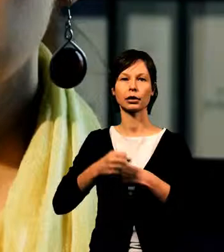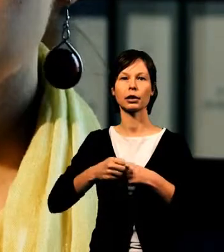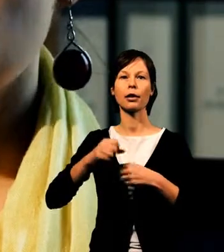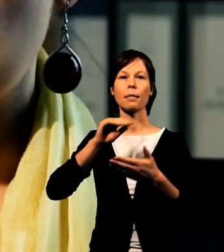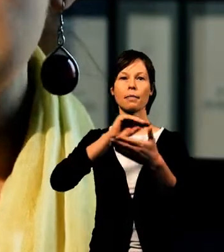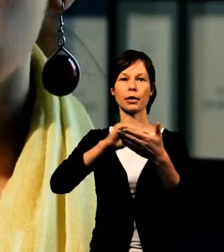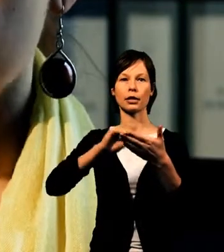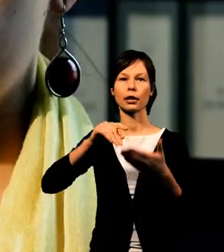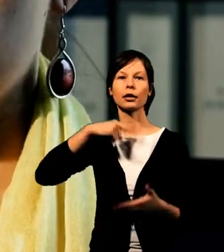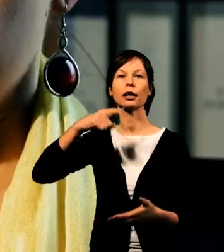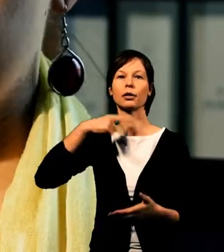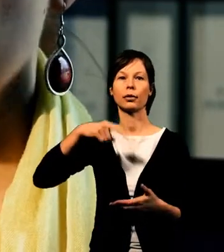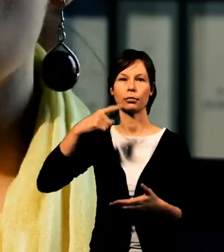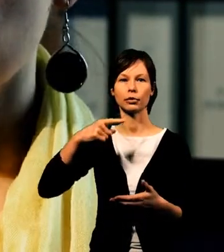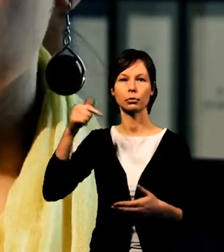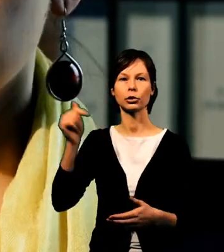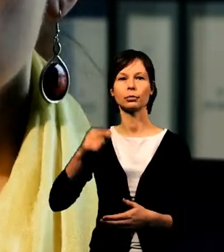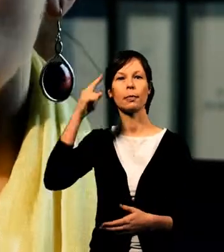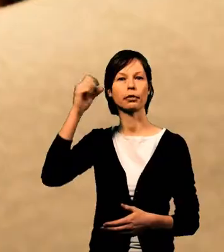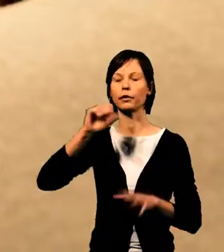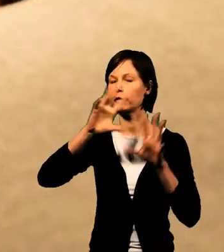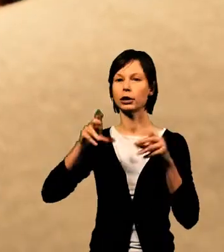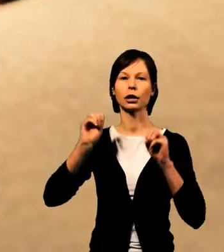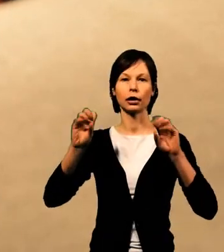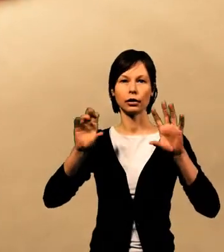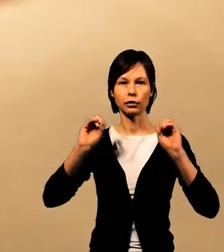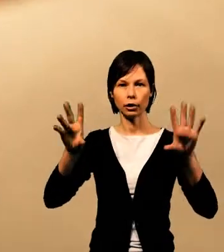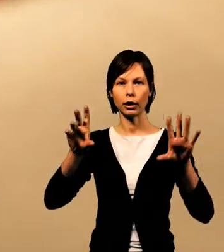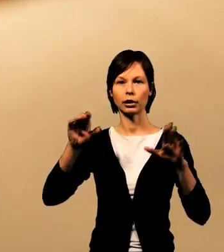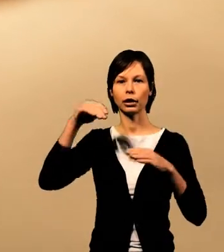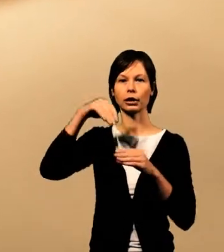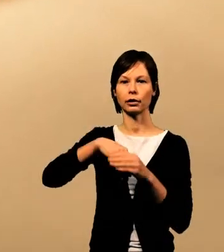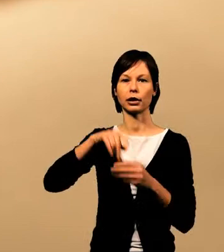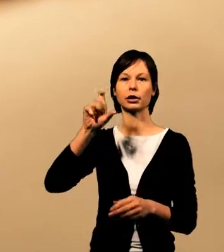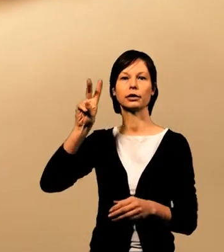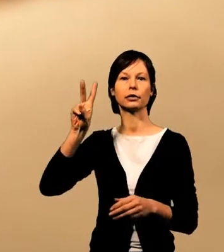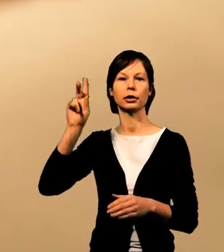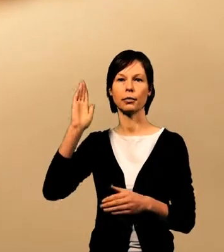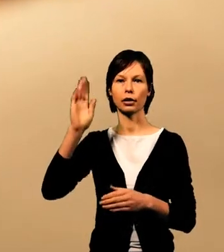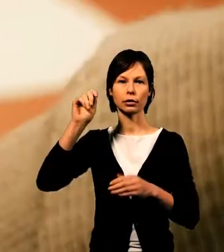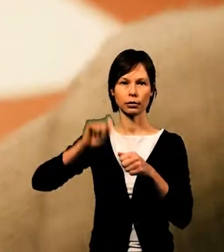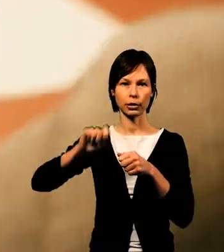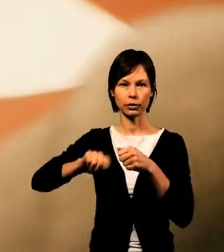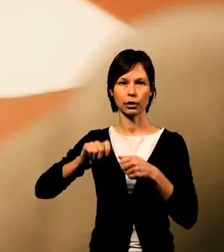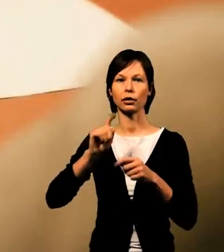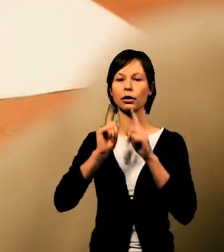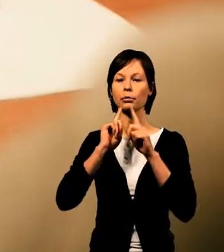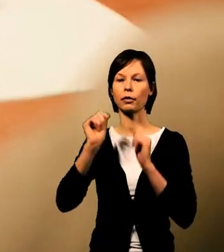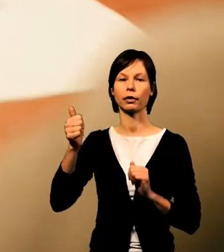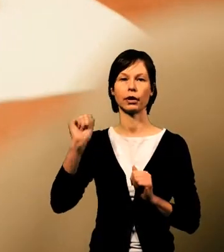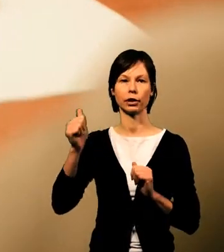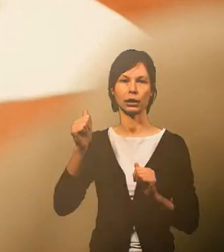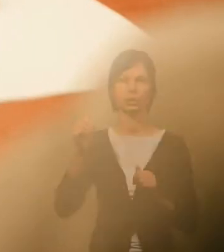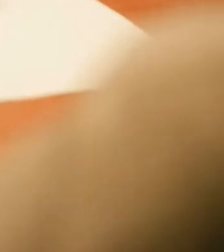Podawanie informacji nieprawdziwych. Musimy pamiętać o tym, że wszelkie informacje podane w CV zostaną zweryfikowane w trakcie rozmowy